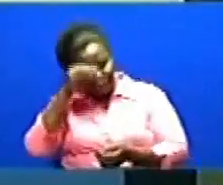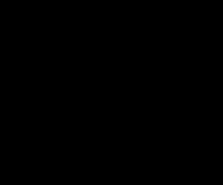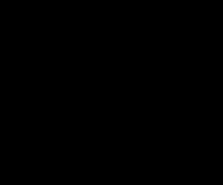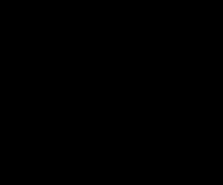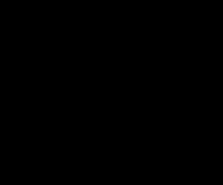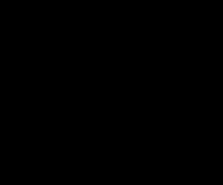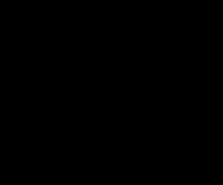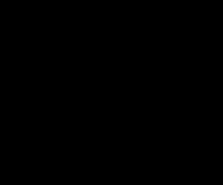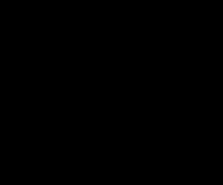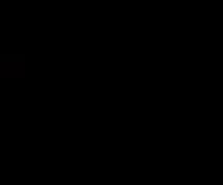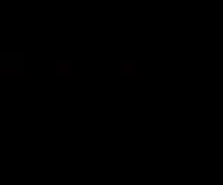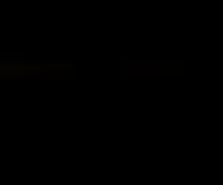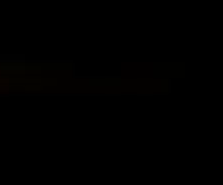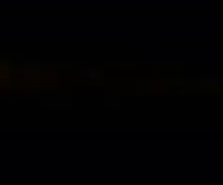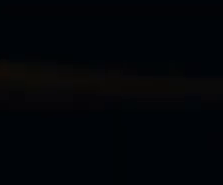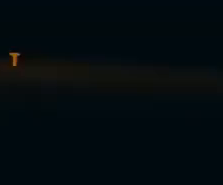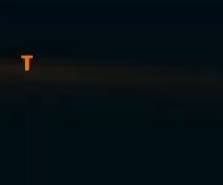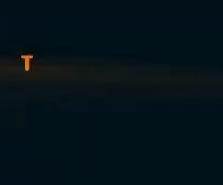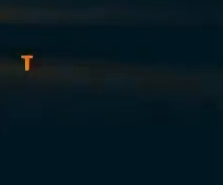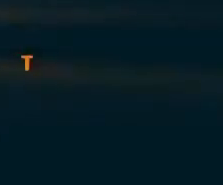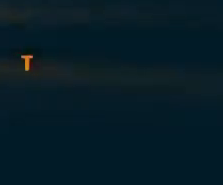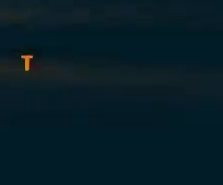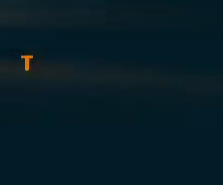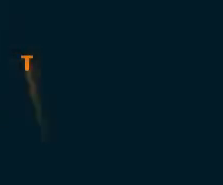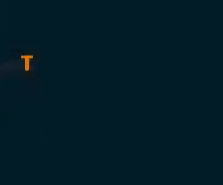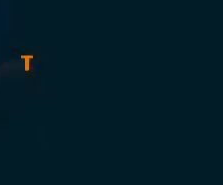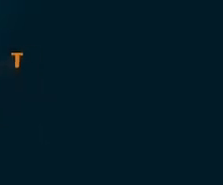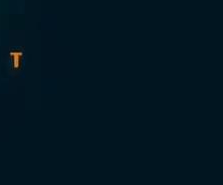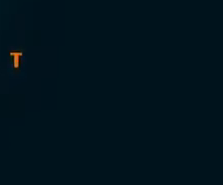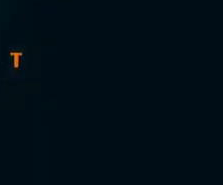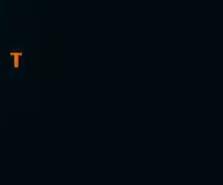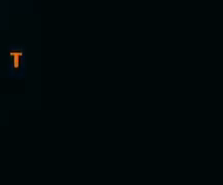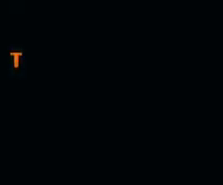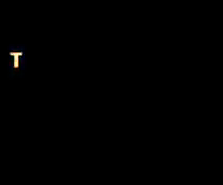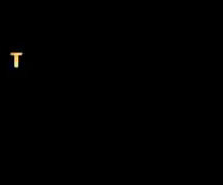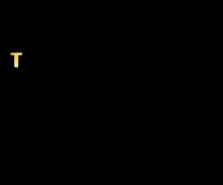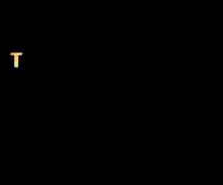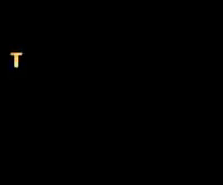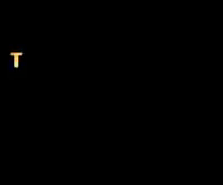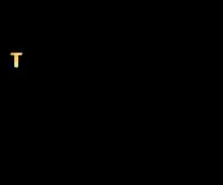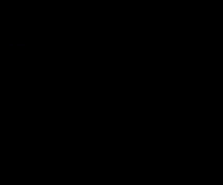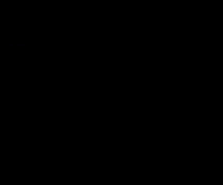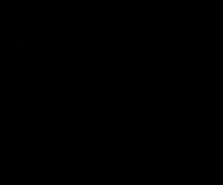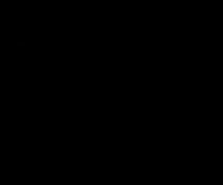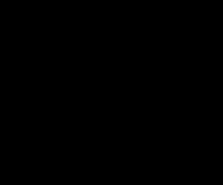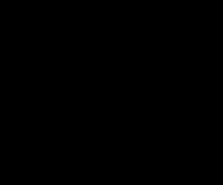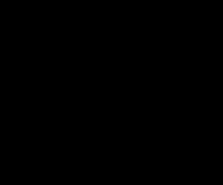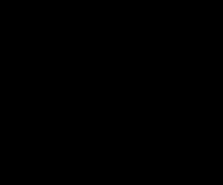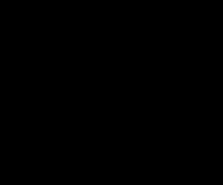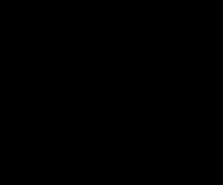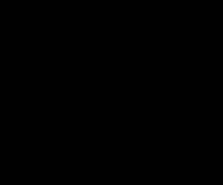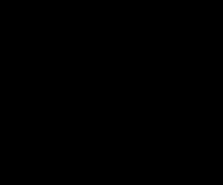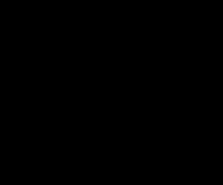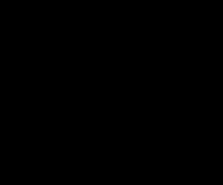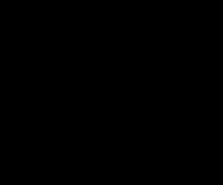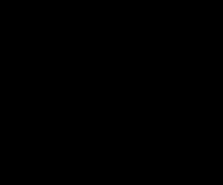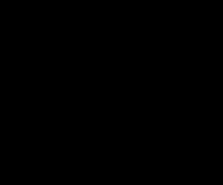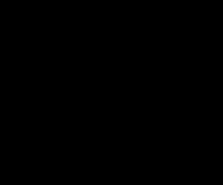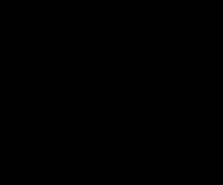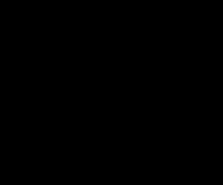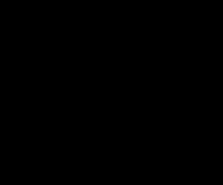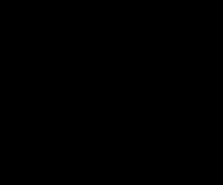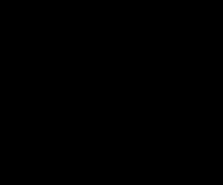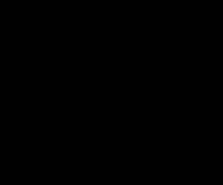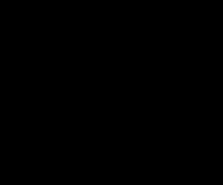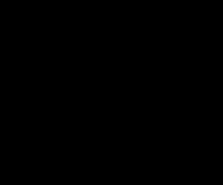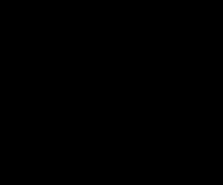make your day right giliponi online tv kupata habari mpia na kwa haraka